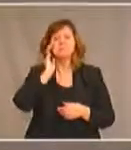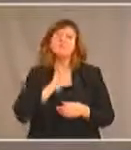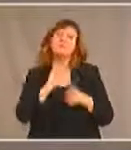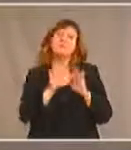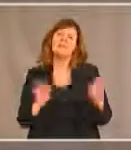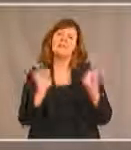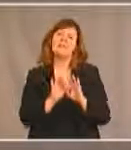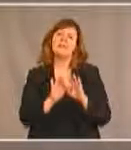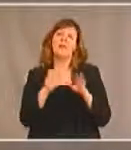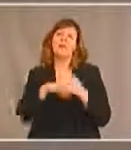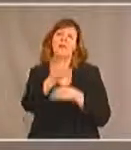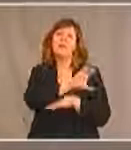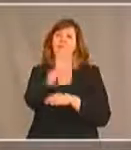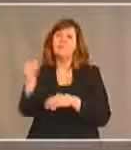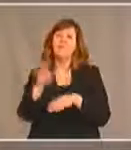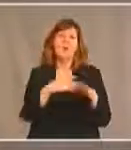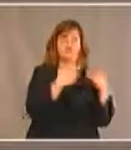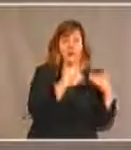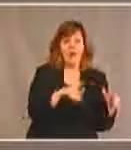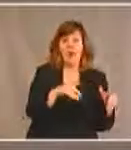comme il faut s'assurer